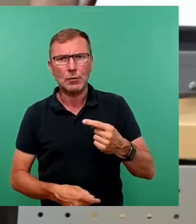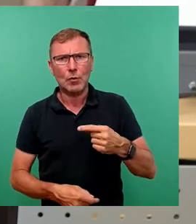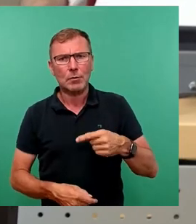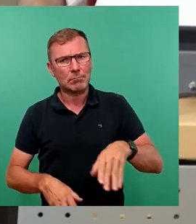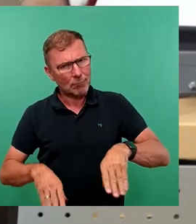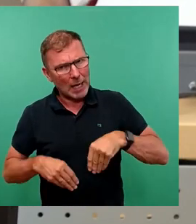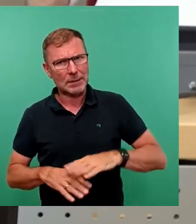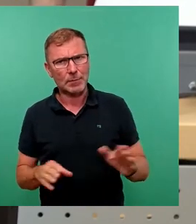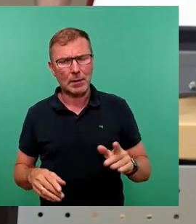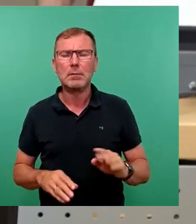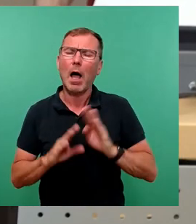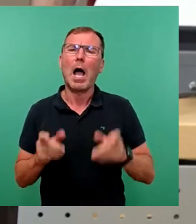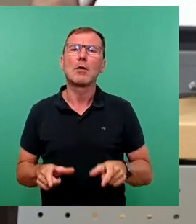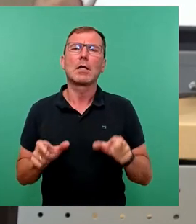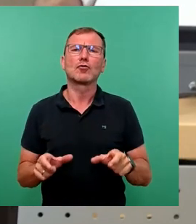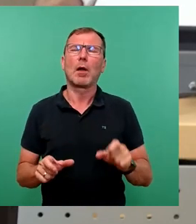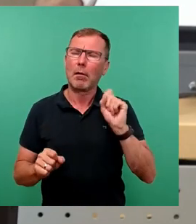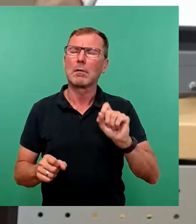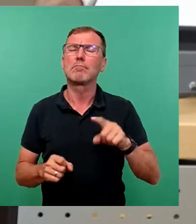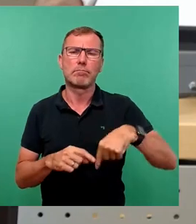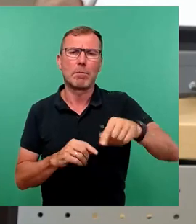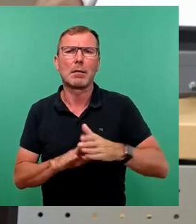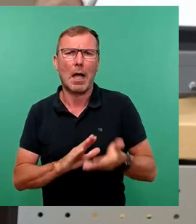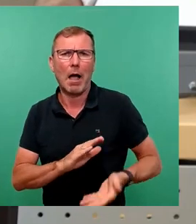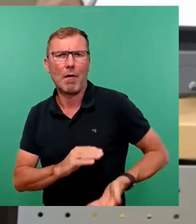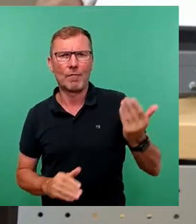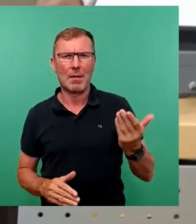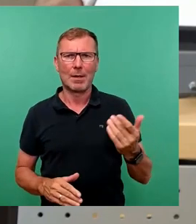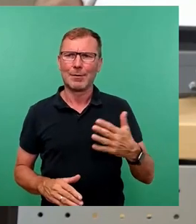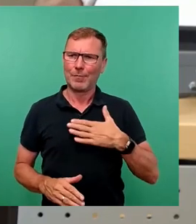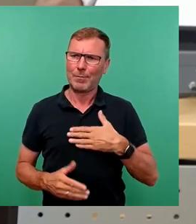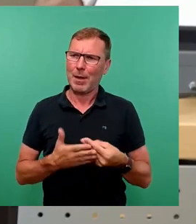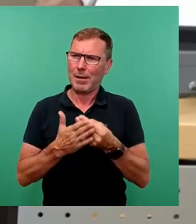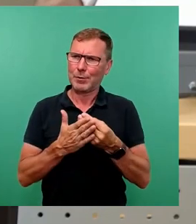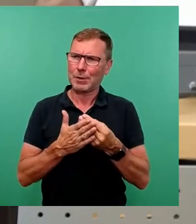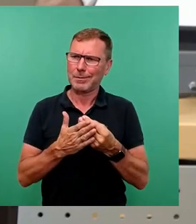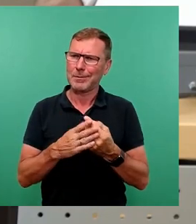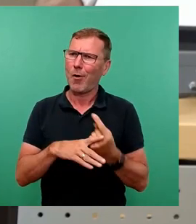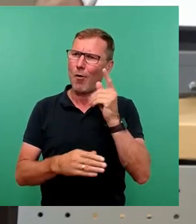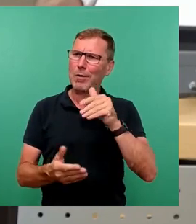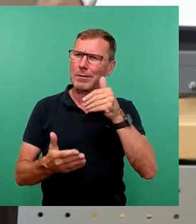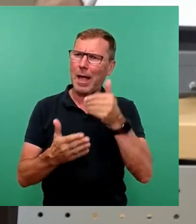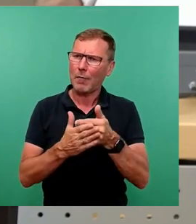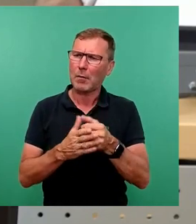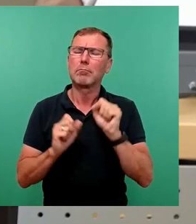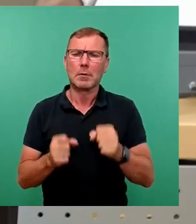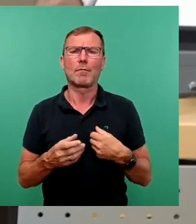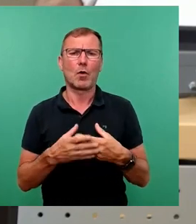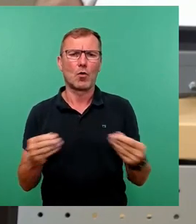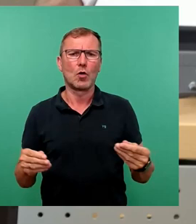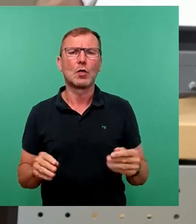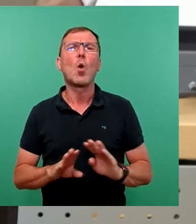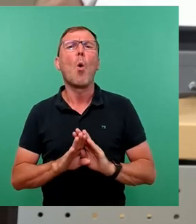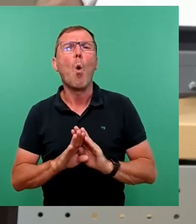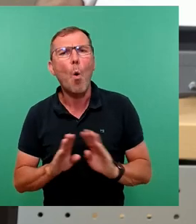wir bald die Haushaltssperre aufheben können und auch die von mir eingangs beschriebenen gewaltigen Aufgaben stemmen können, ohne dass es zu